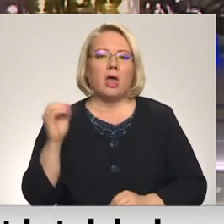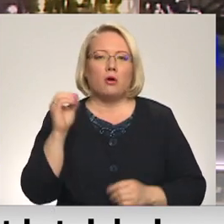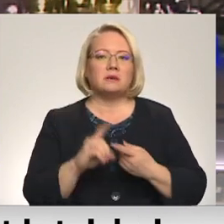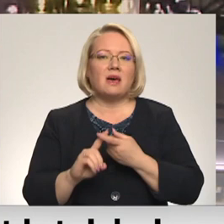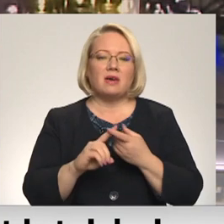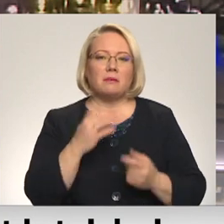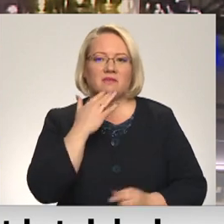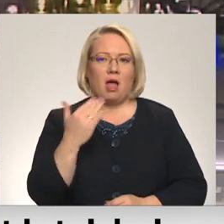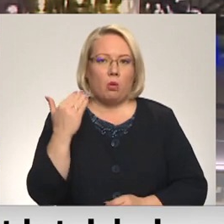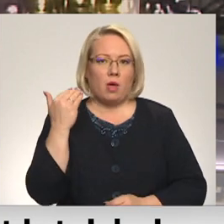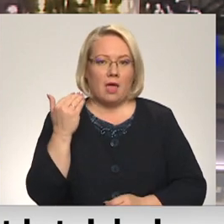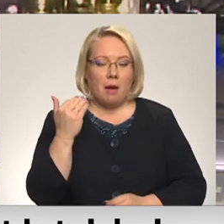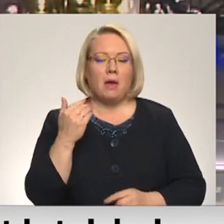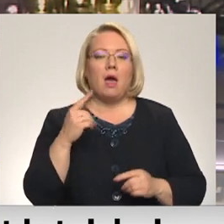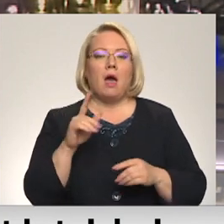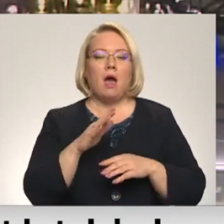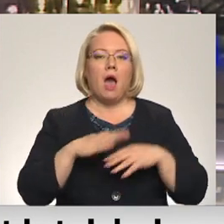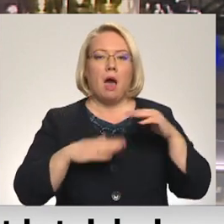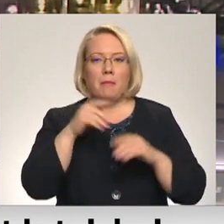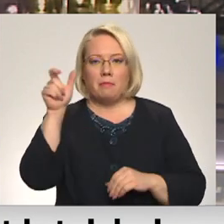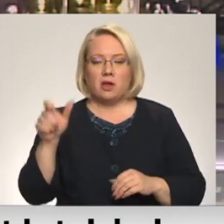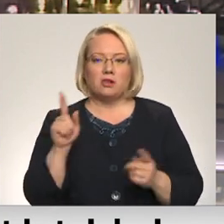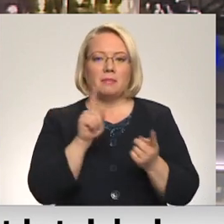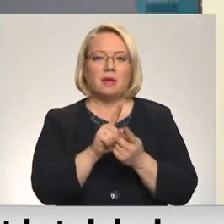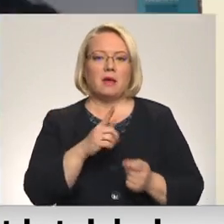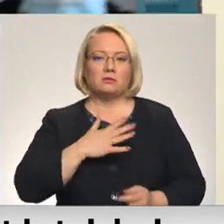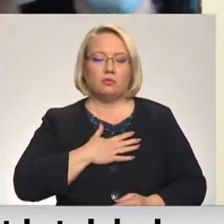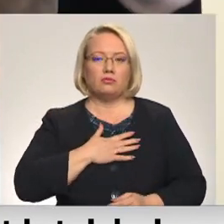valodā. Ar amatpersonām tikās Dāvids Freidenfelts.